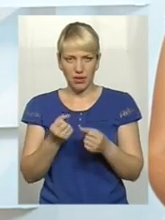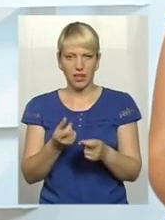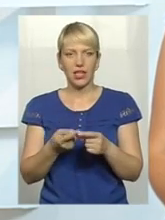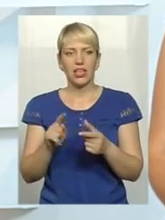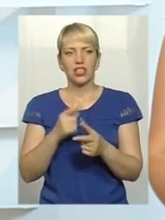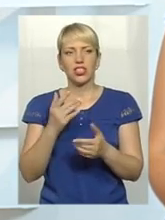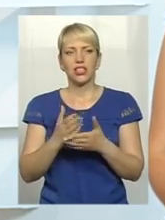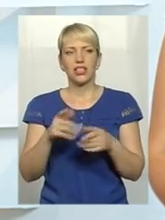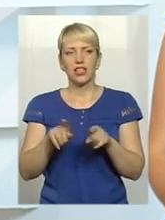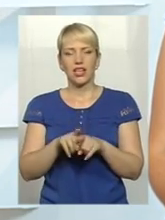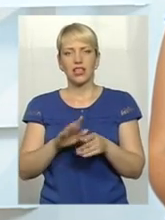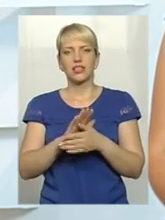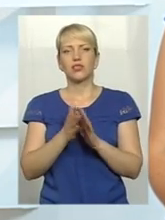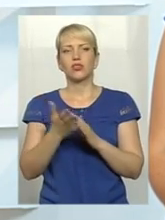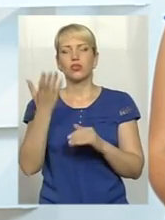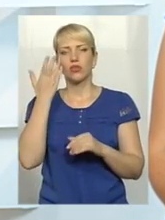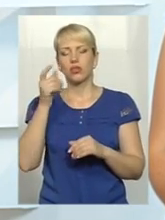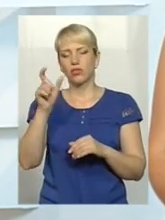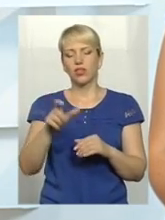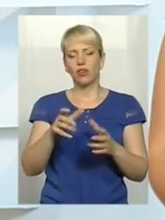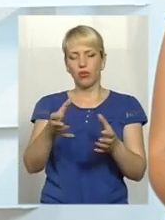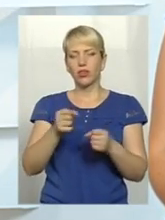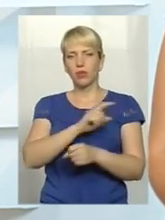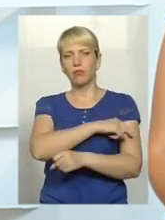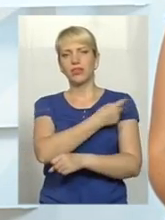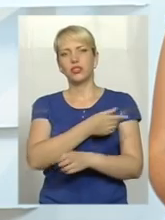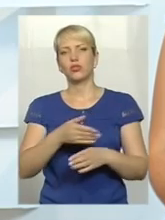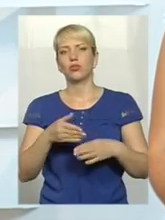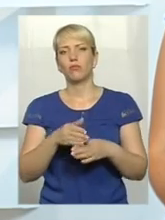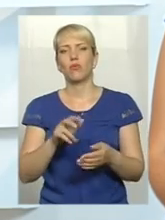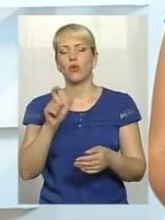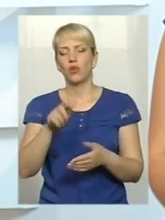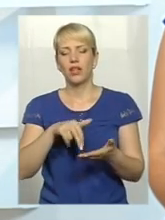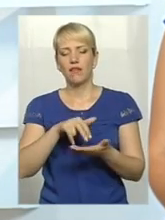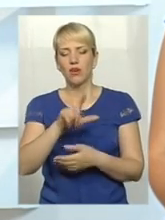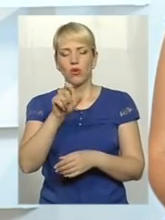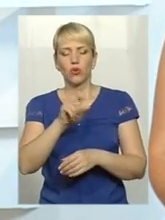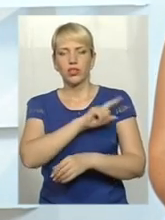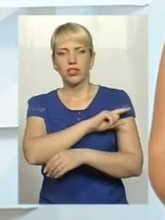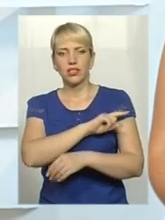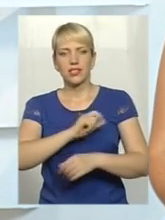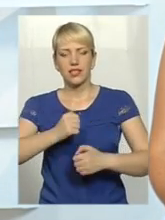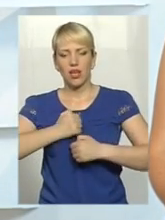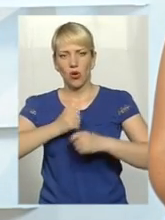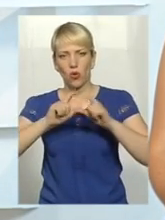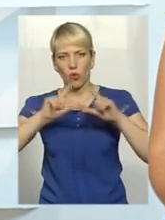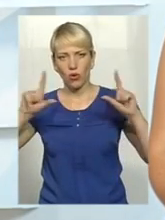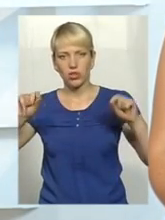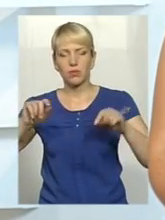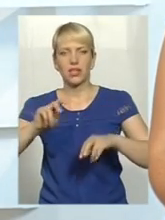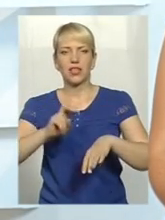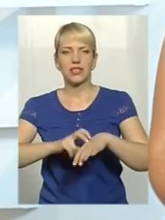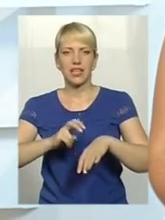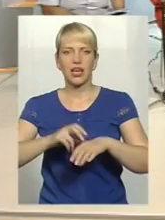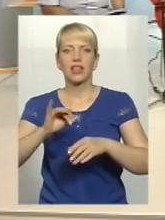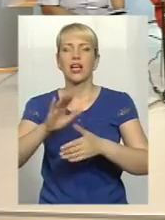допомогу, просто людина виходить з госпіталю чи з лікарні, ну, а далі? Ви влучно це кажете, тому